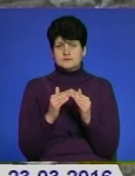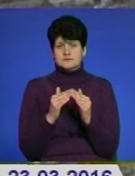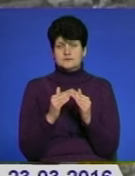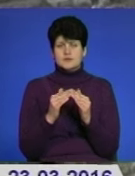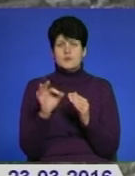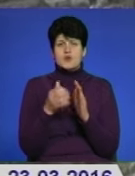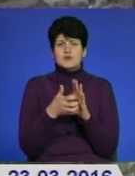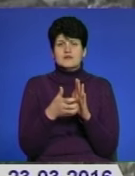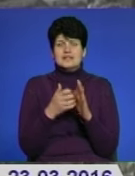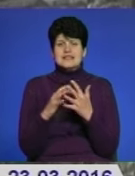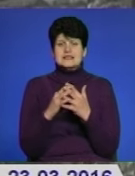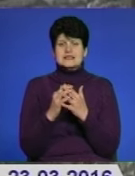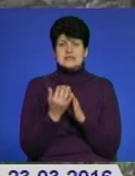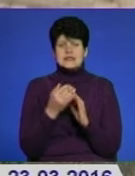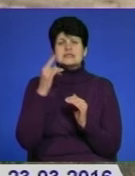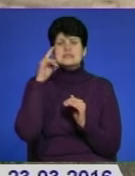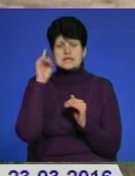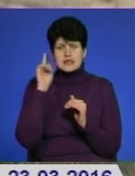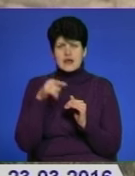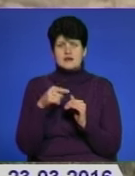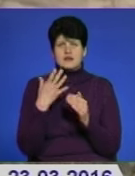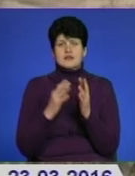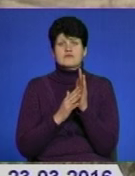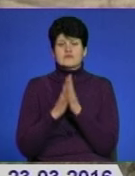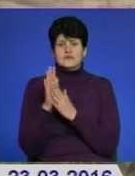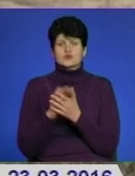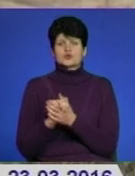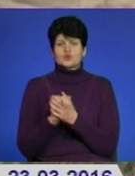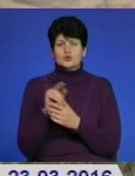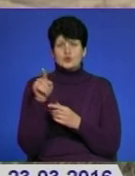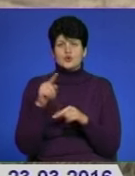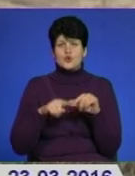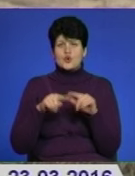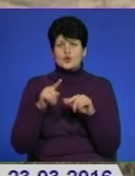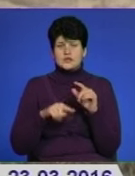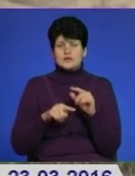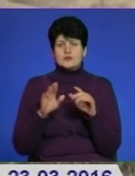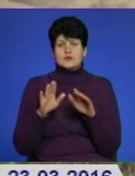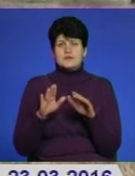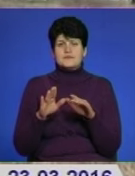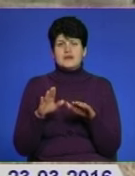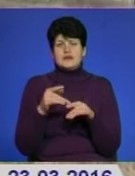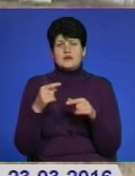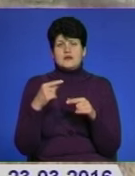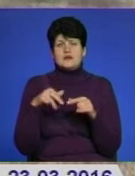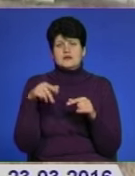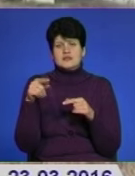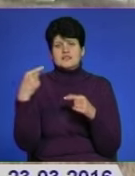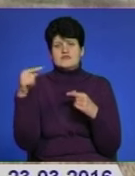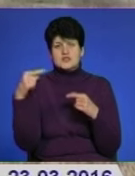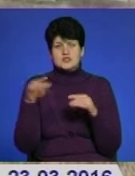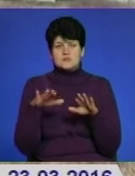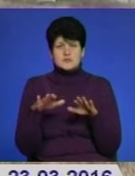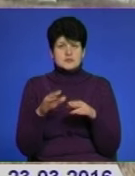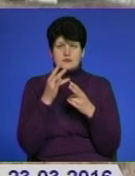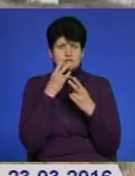брак землі у рідному селищі знає, однак виріс у дружбі, тут його родина і подаватися де інде за тим, що йому належить, не